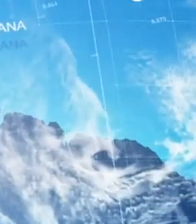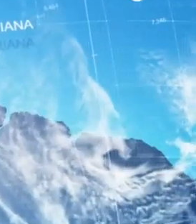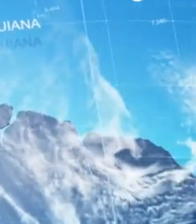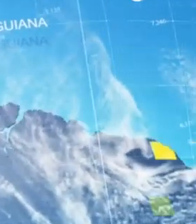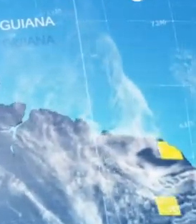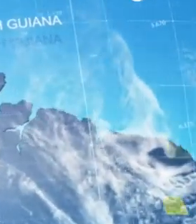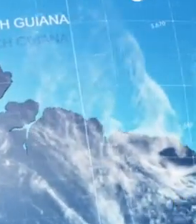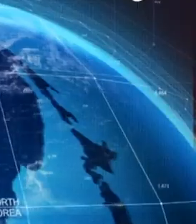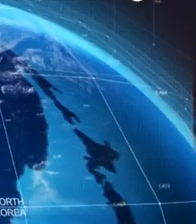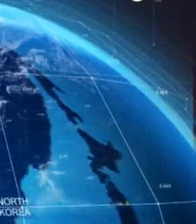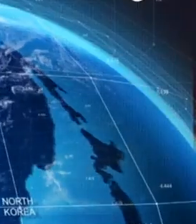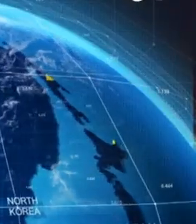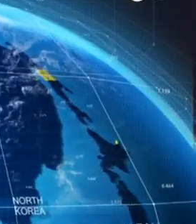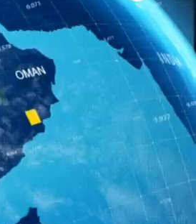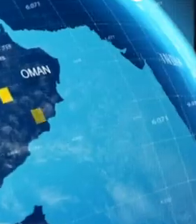Muzika